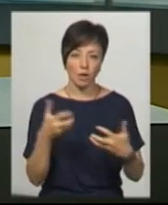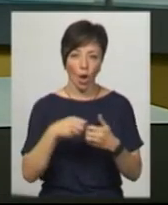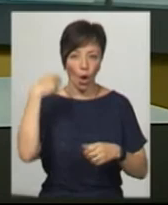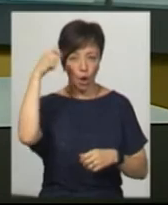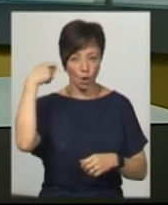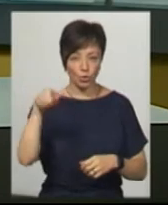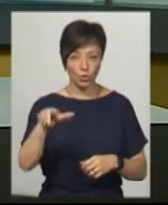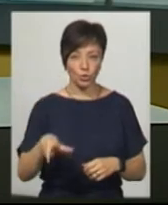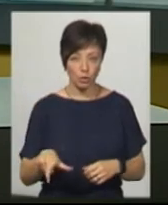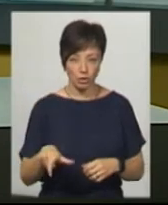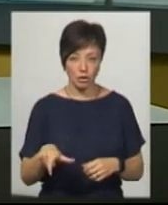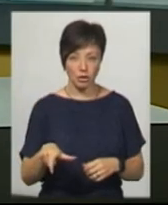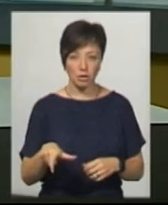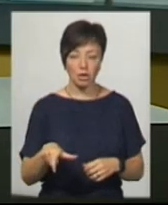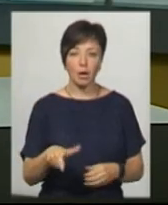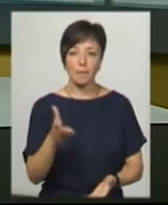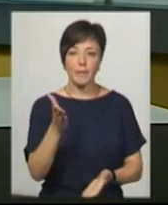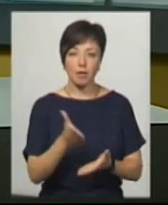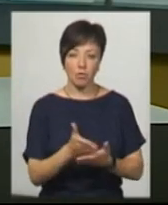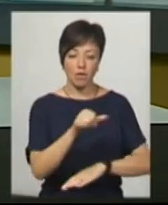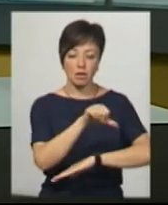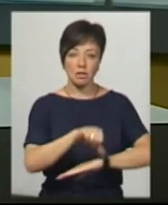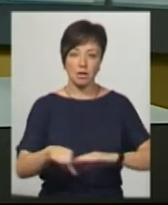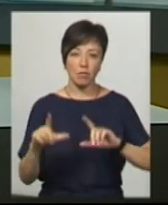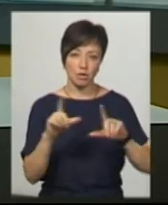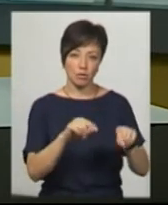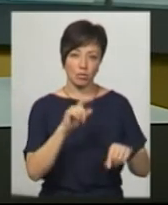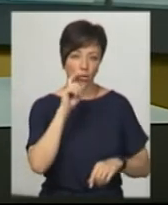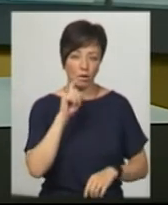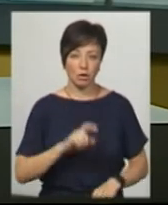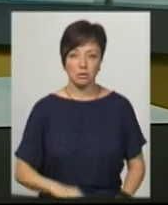Турок Абдулазіз Тукур перебуває за межами України.